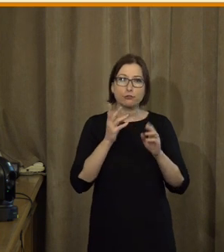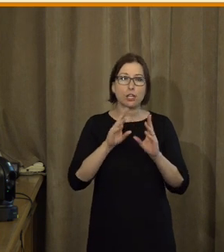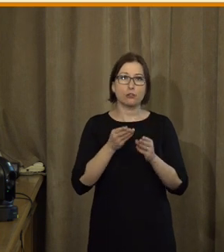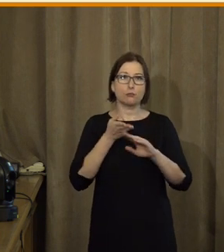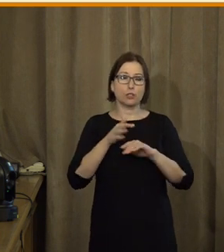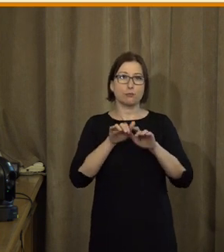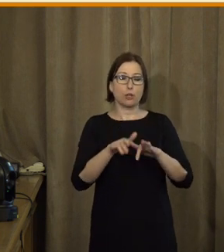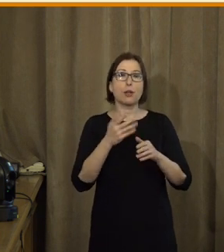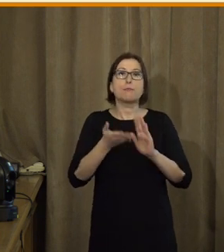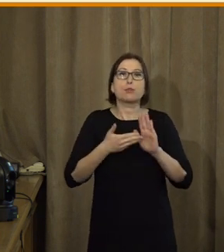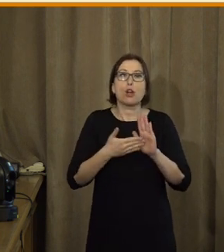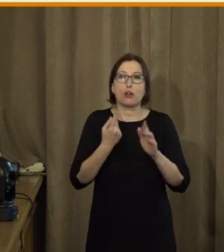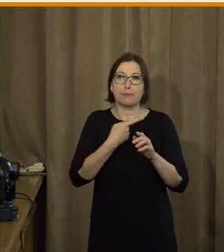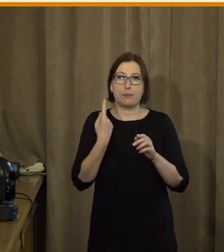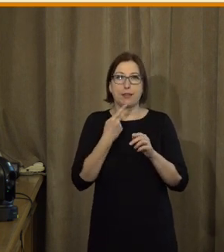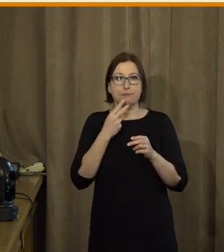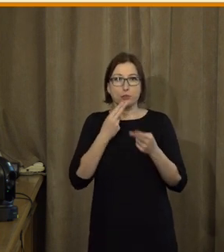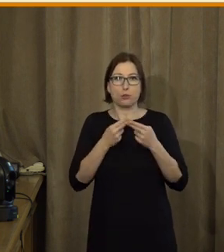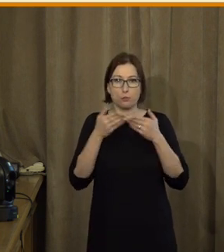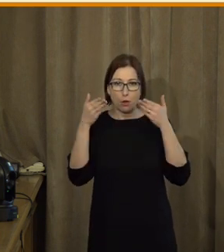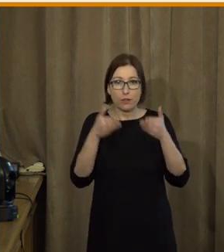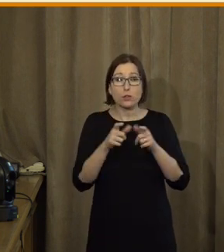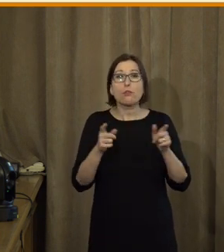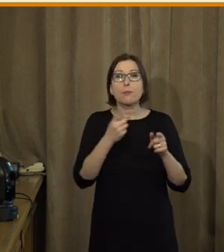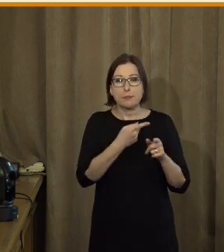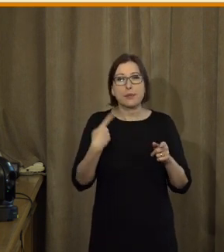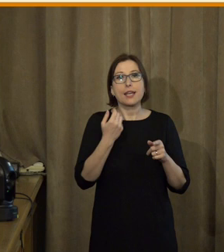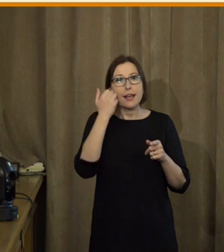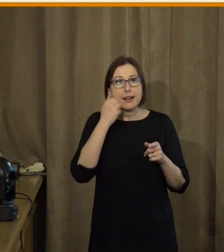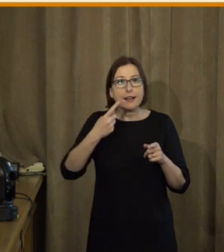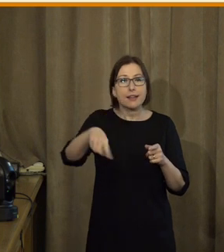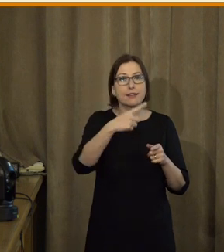kromě toho, že samozřejmě naším hlavním cílem je podpora občanské společnosti jako takové,